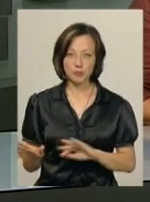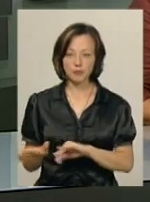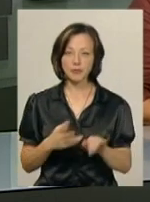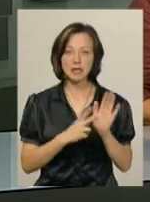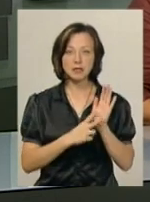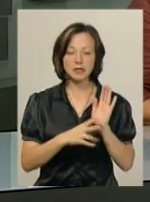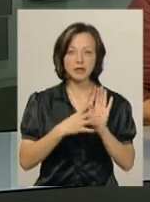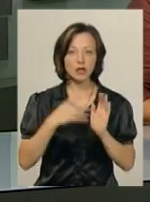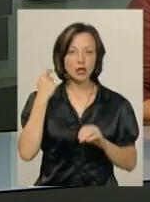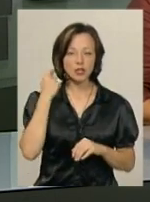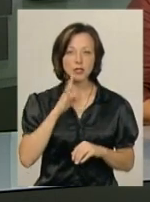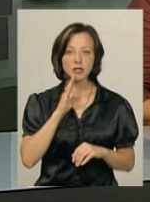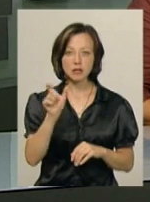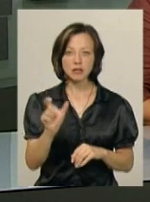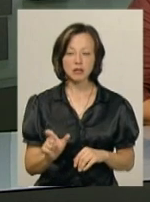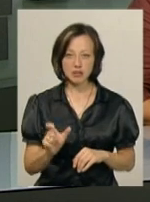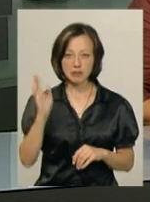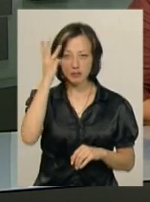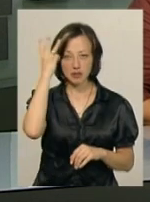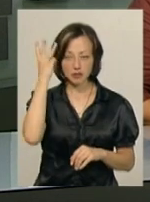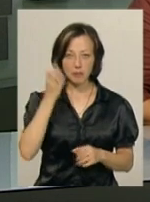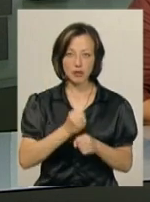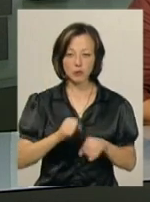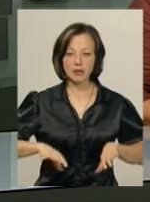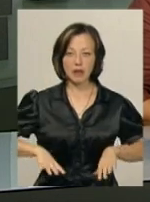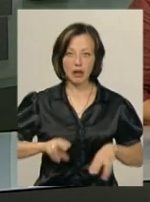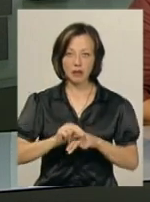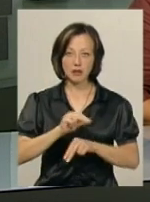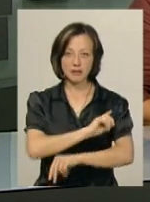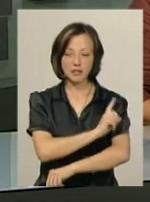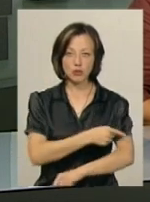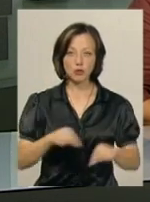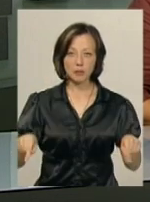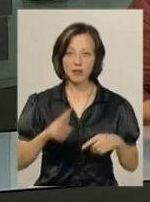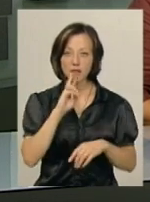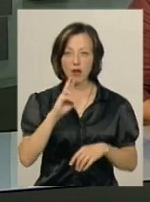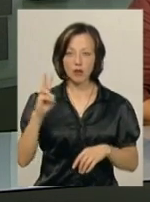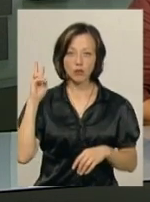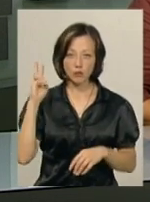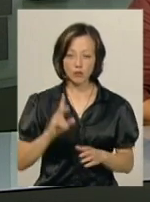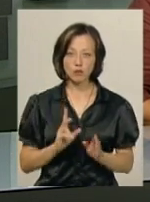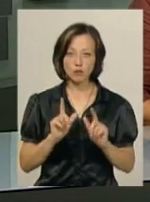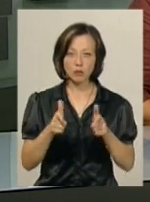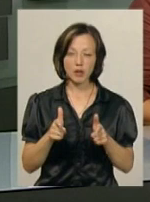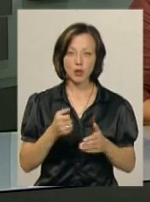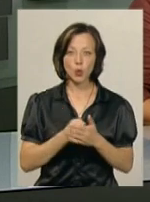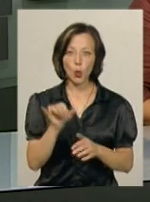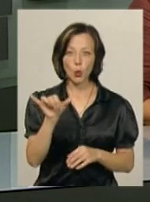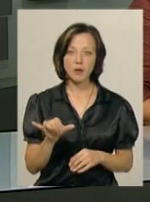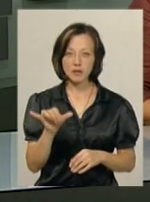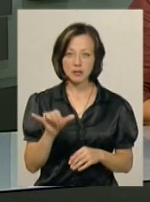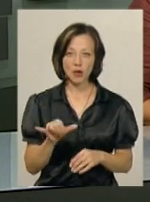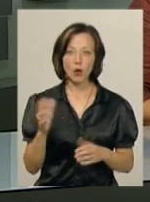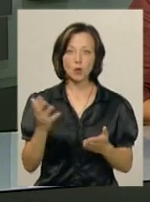79-річна Лідія Пастух Смельницького працює тренером з фізичної реабілітації. Два роки тому вона вступила до університету,